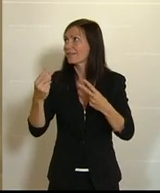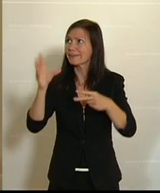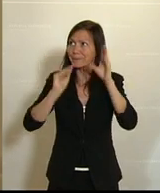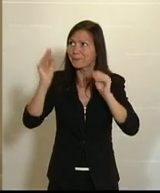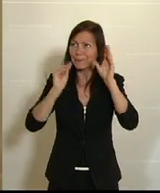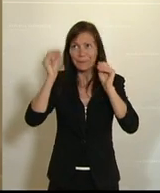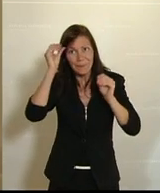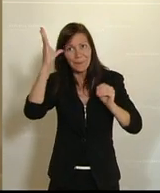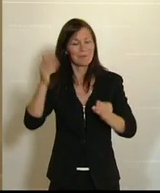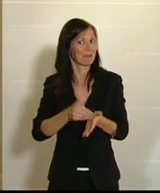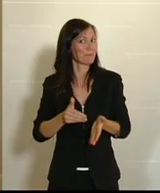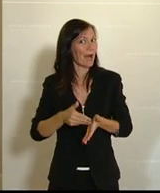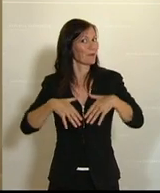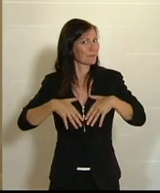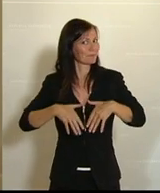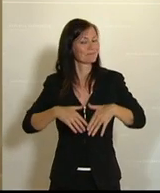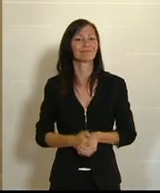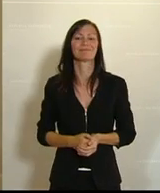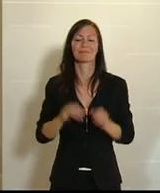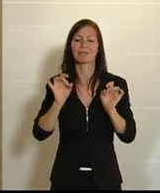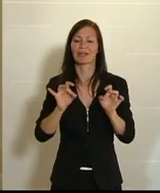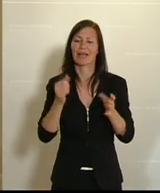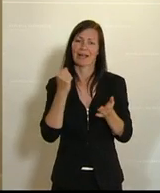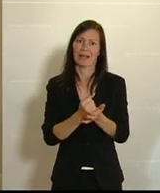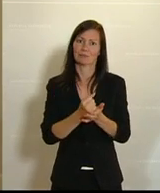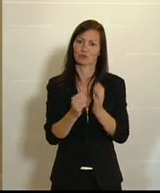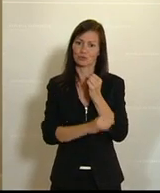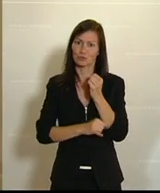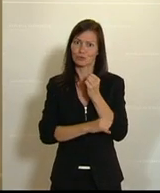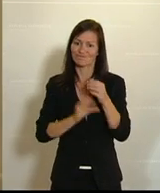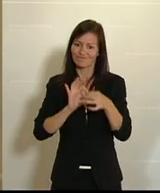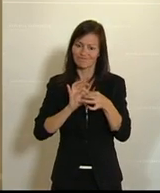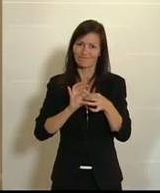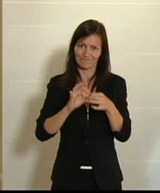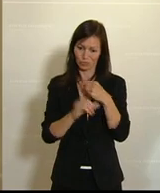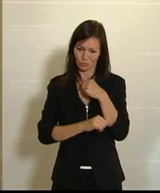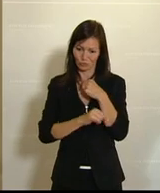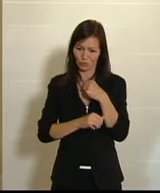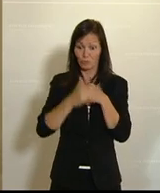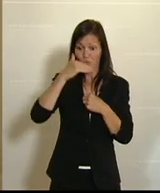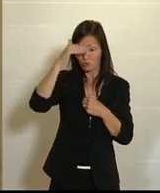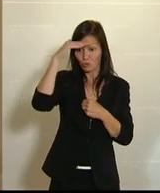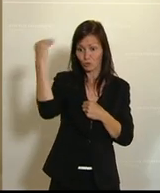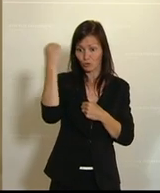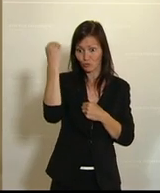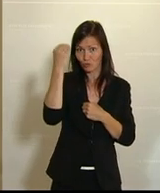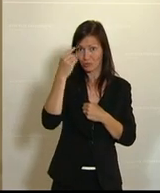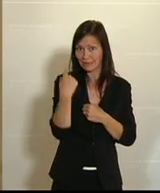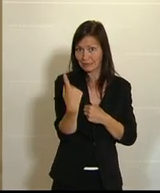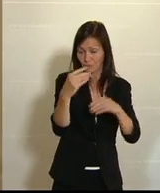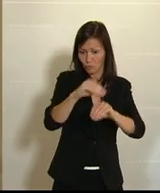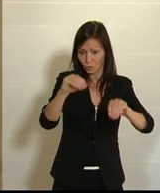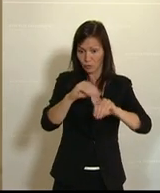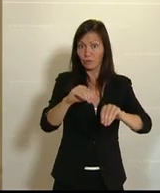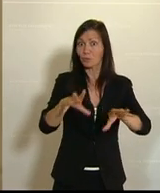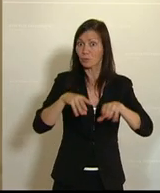grundsätzlich auch brauchen. Dass Lehramtsstudenten im Rahmen ihres Studiums den Unterricht in der Sommerschule übernehmen, das halte ich für sehr,